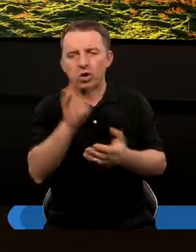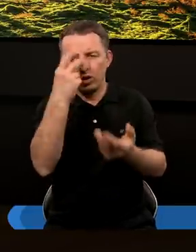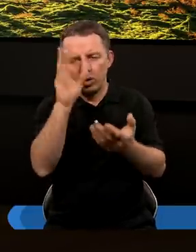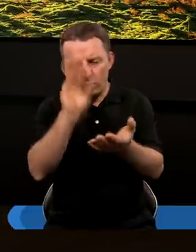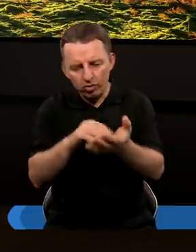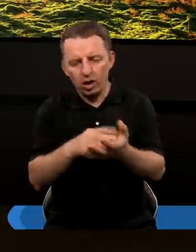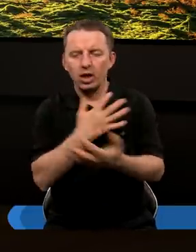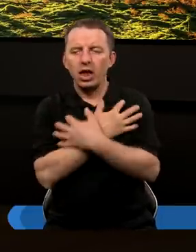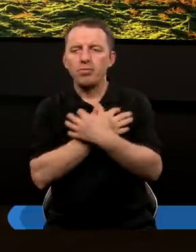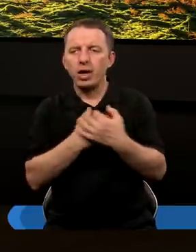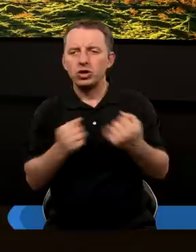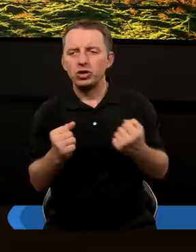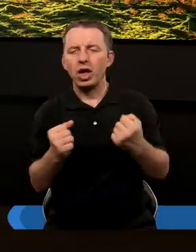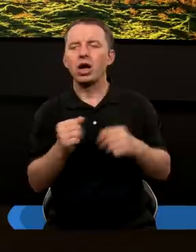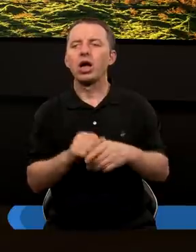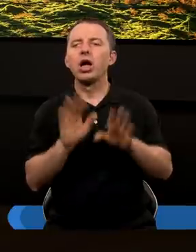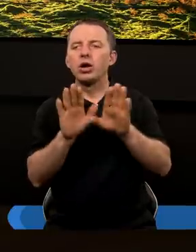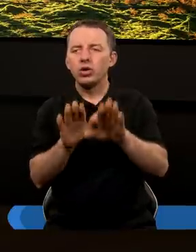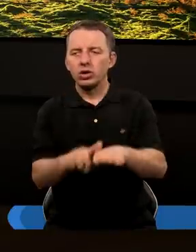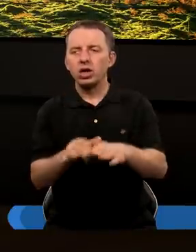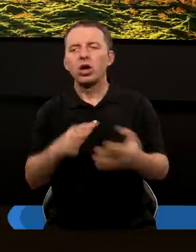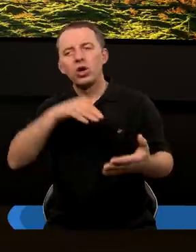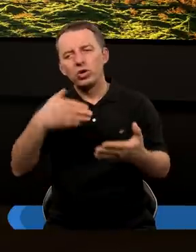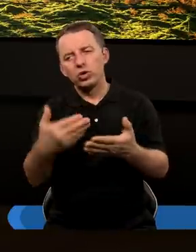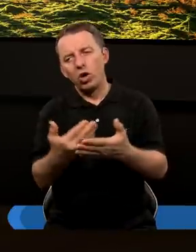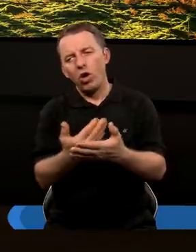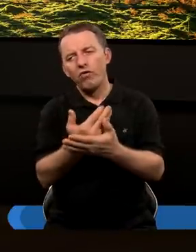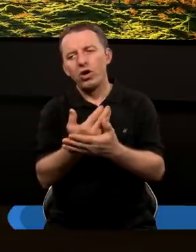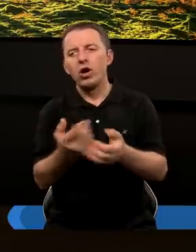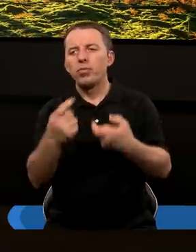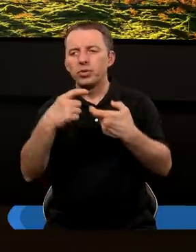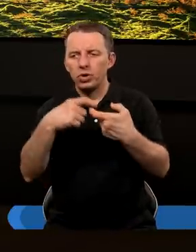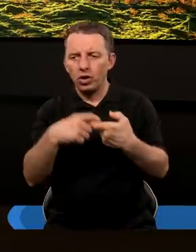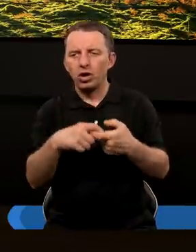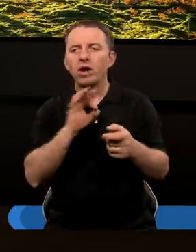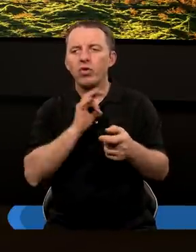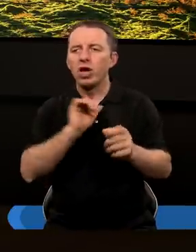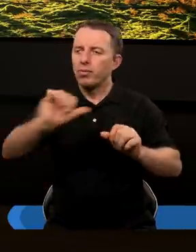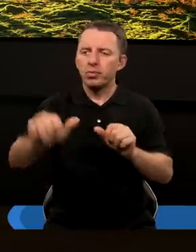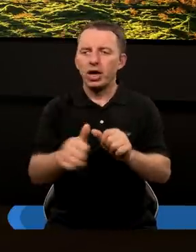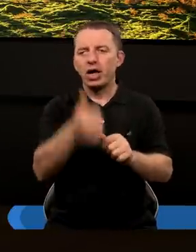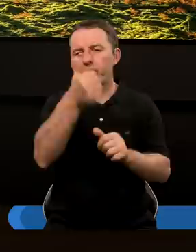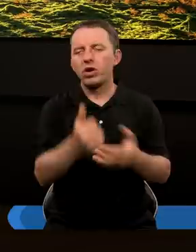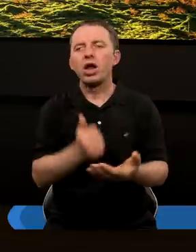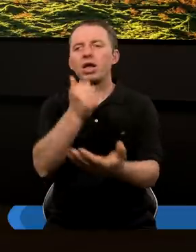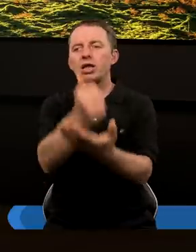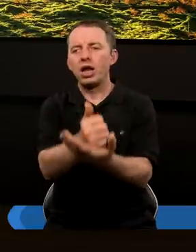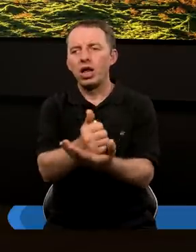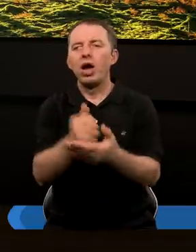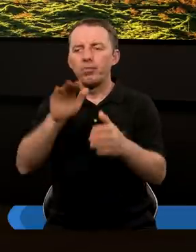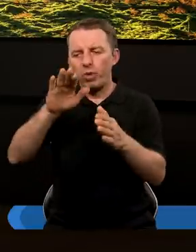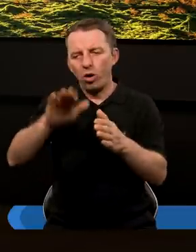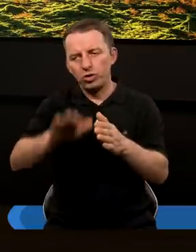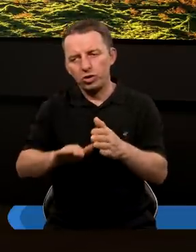głębokiego, bardzo dramatycznego, zostaje znowu przywrócony na swojej pierwotnej funkcji. A więc